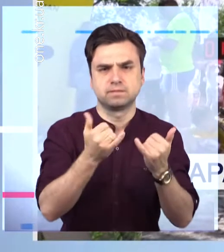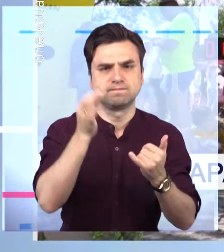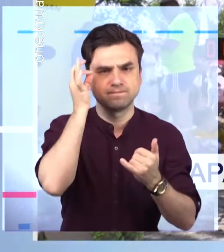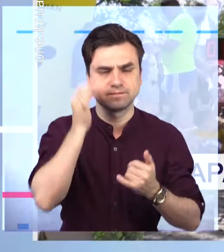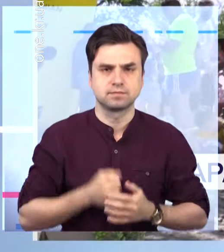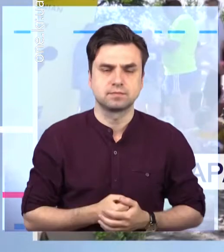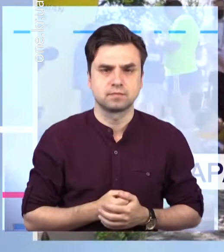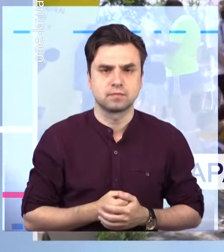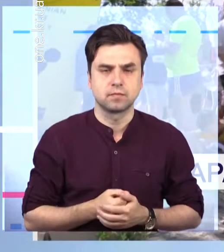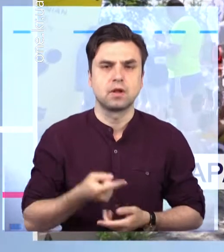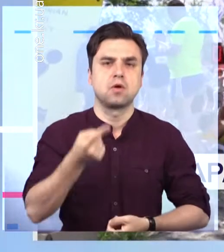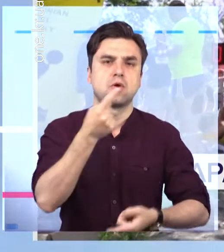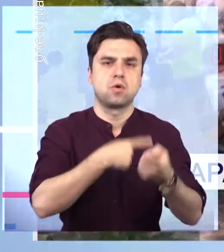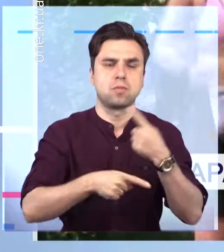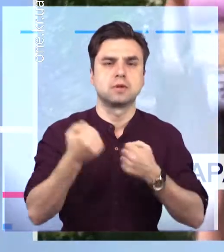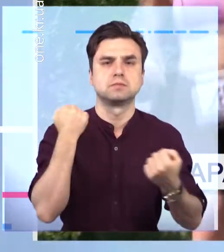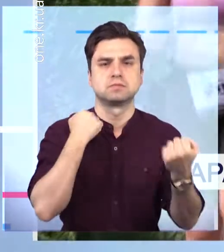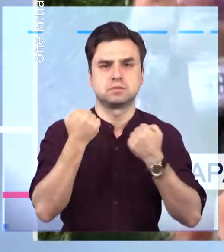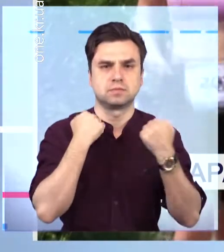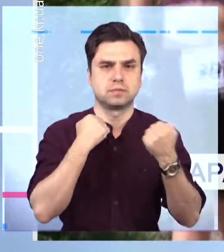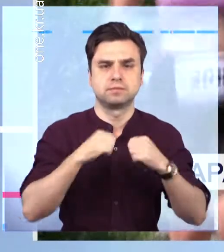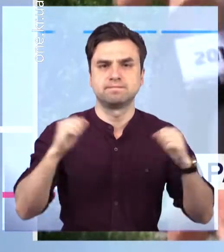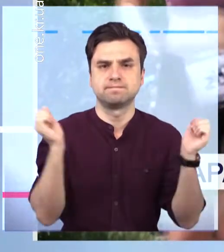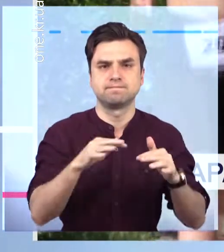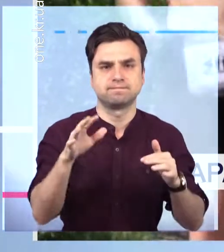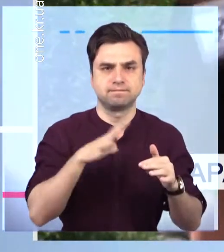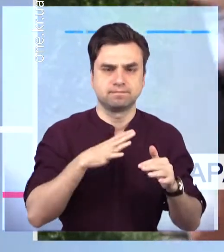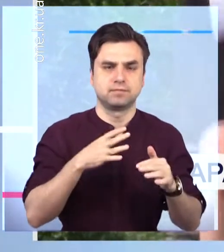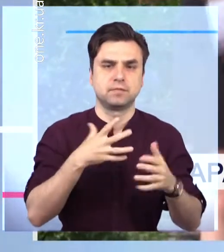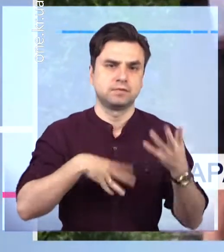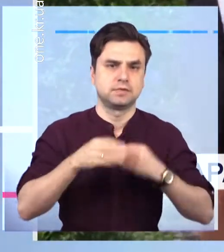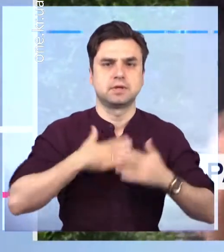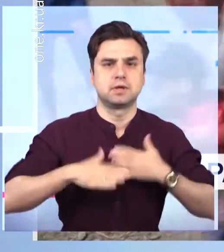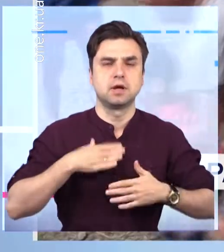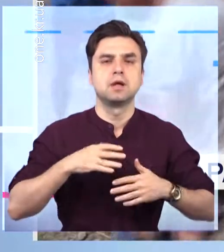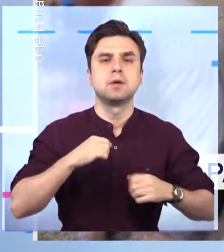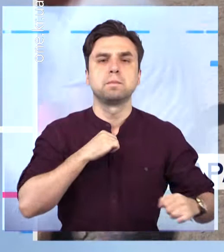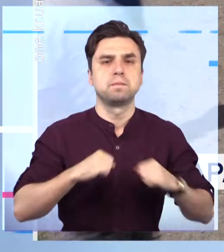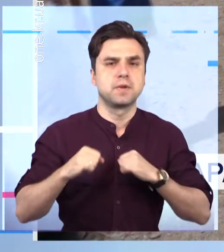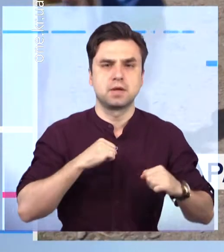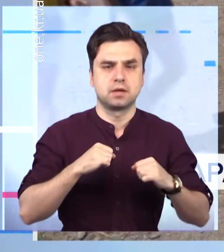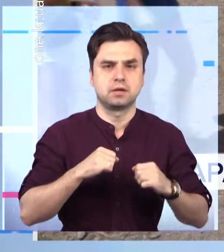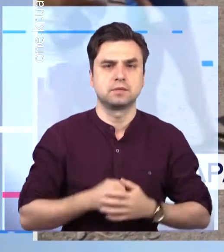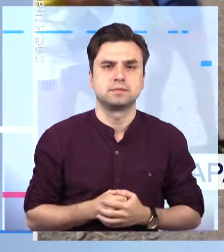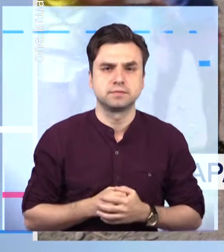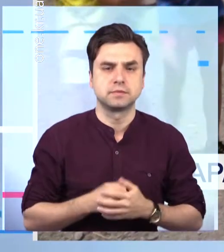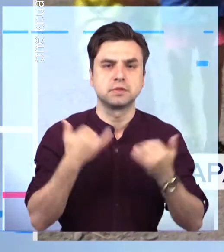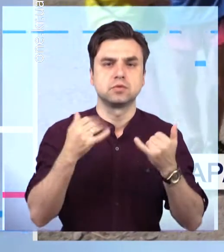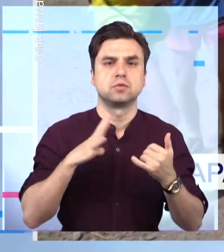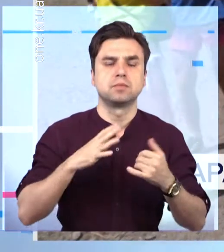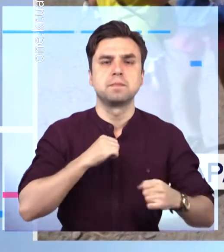Довгоочікуване повернення спортивної події. На вихідних від грамів забіг «Вайтстоунтрейл». У нас сьогодні